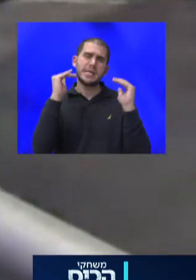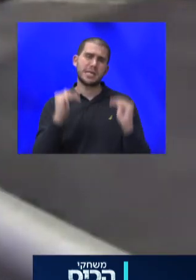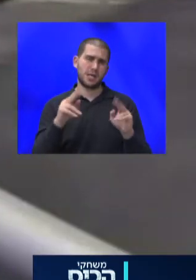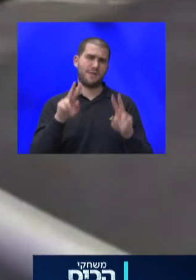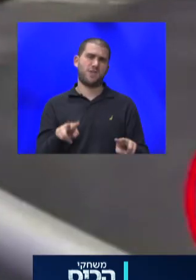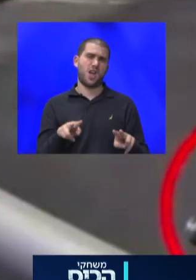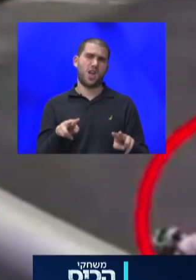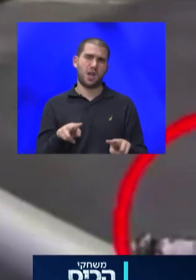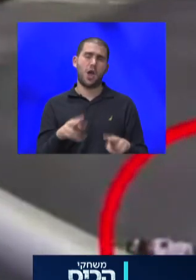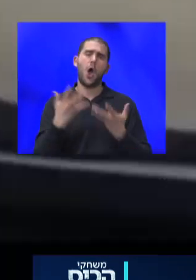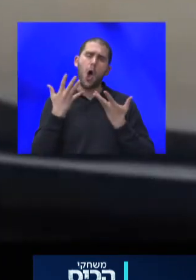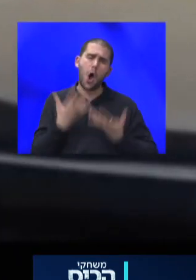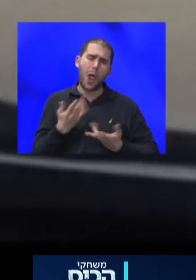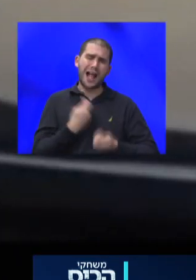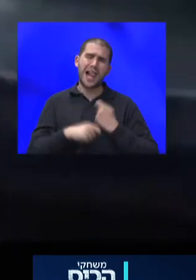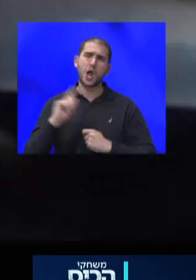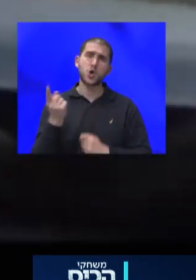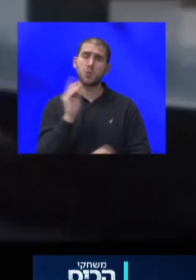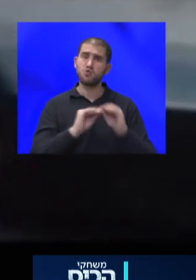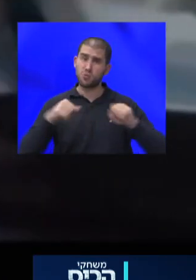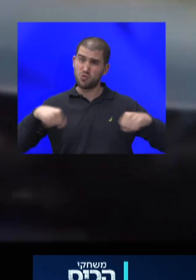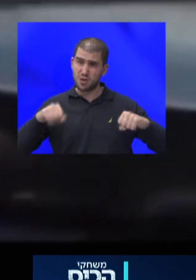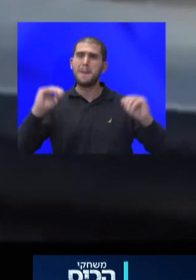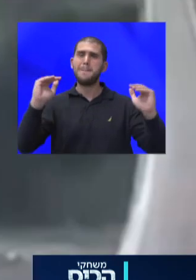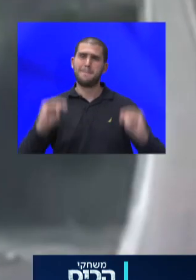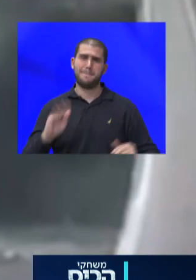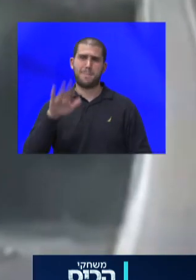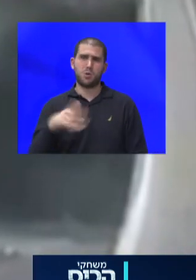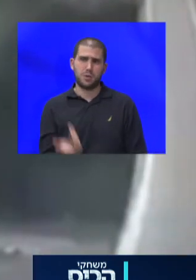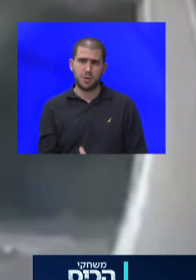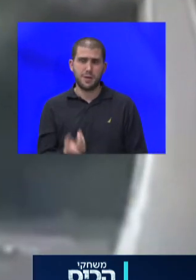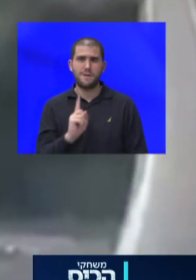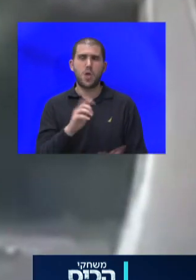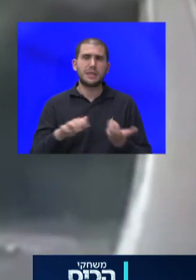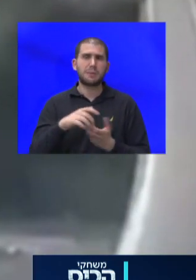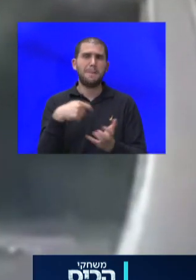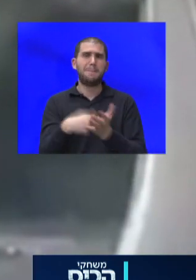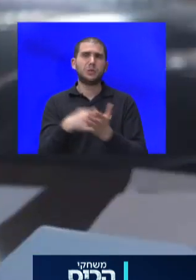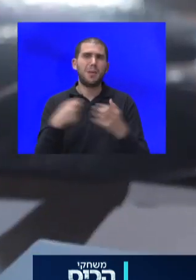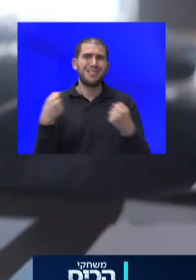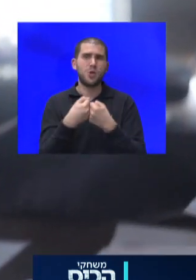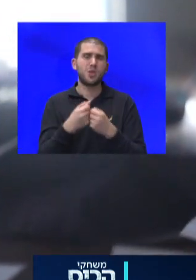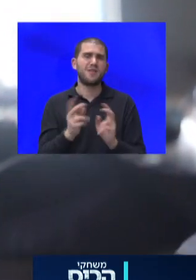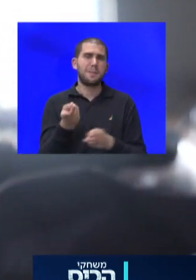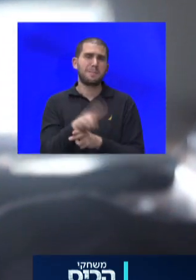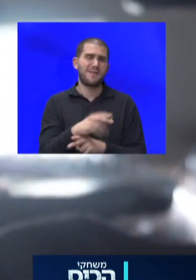הכלכלי על כל משתמשי הדרך ירד גם כן, ולא נסתבך עם פיצרויים, תאונות ומקרה מוות מצערים.